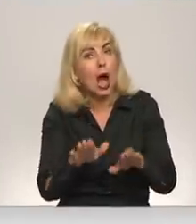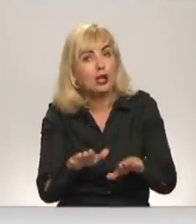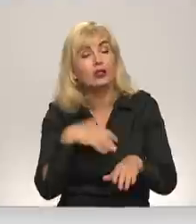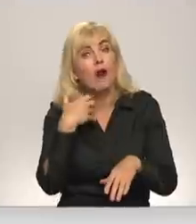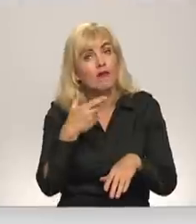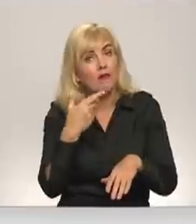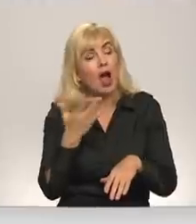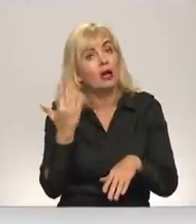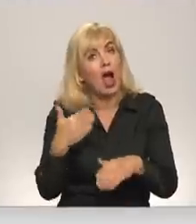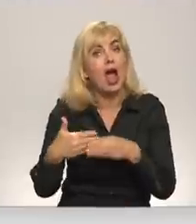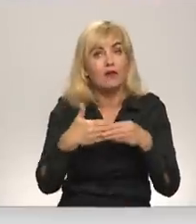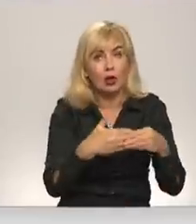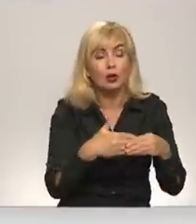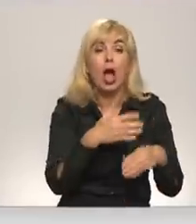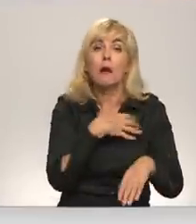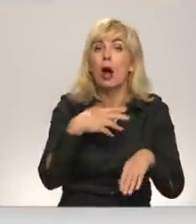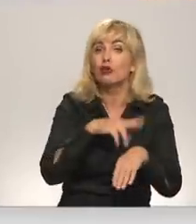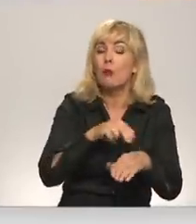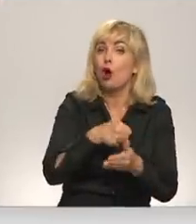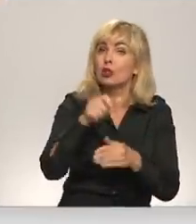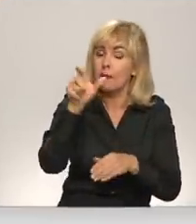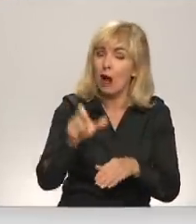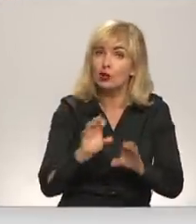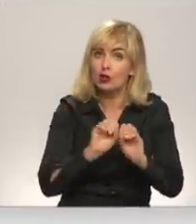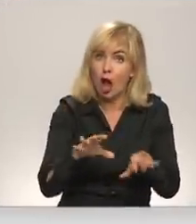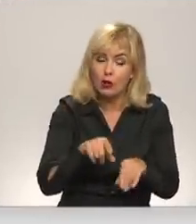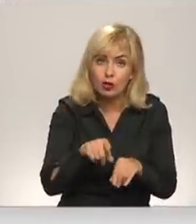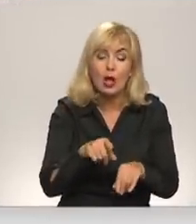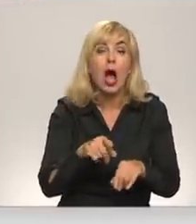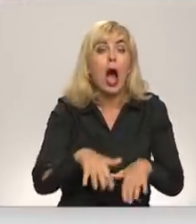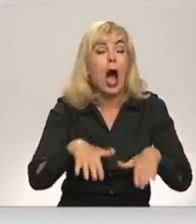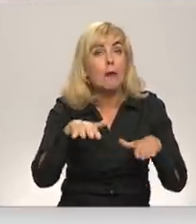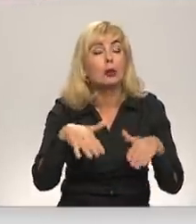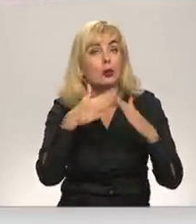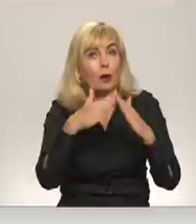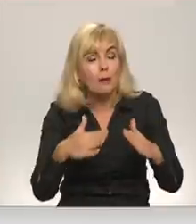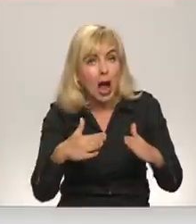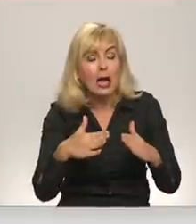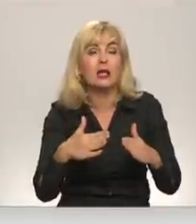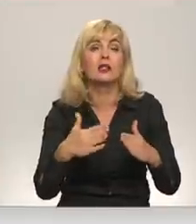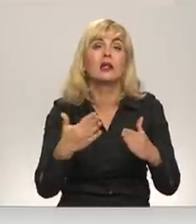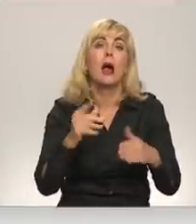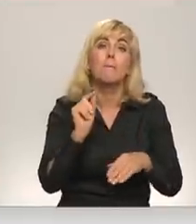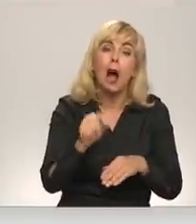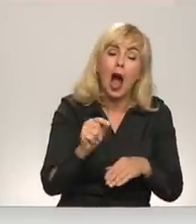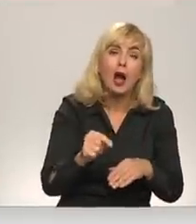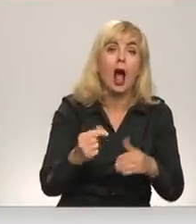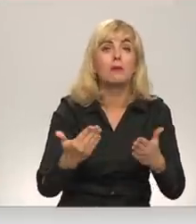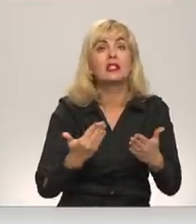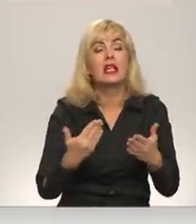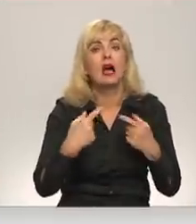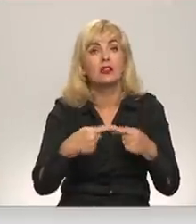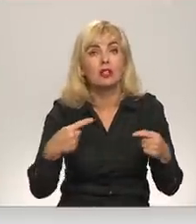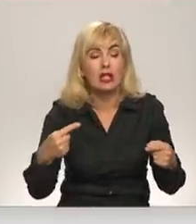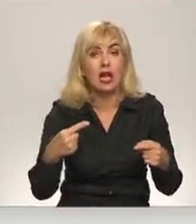evokēt. Pašaldības policijas pārstāves norāda. Iedzīvotājiem aplūda mājas, pagalmi kā arī sadzīve. Tas ūdens bija, ja brauc pa kalnu